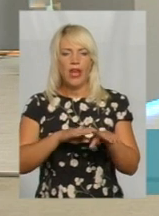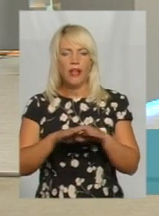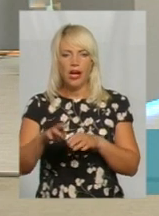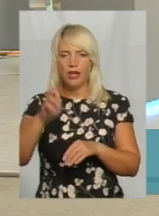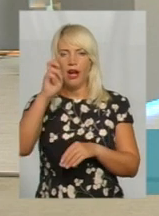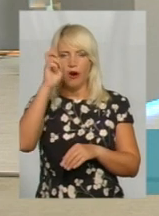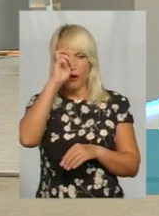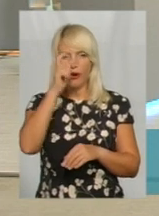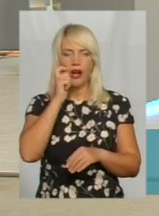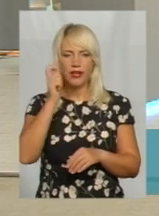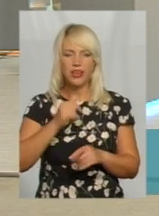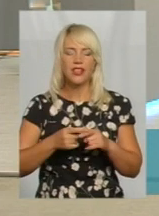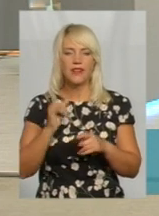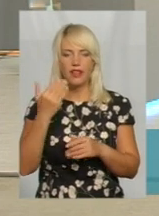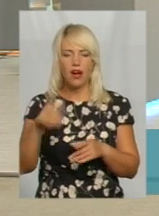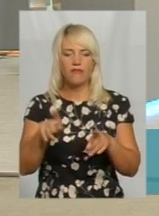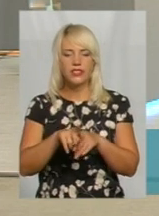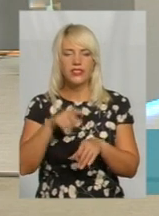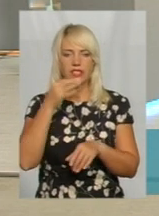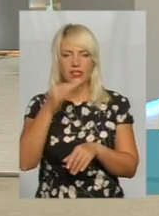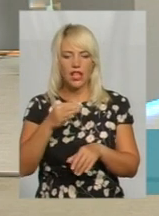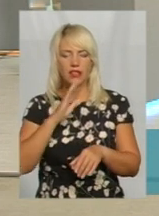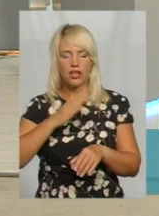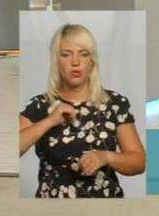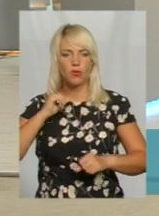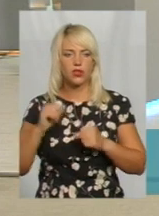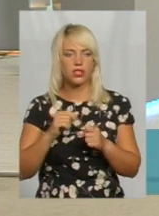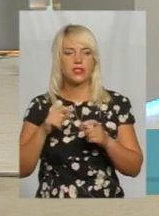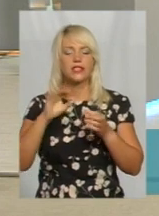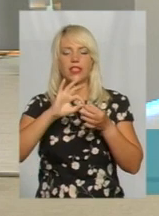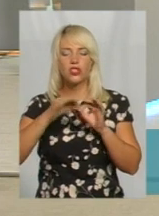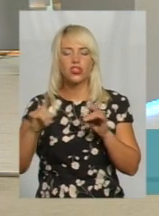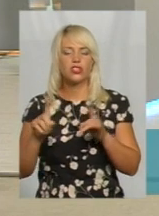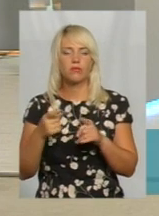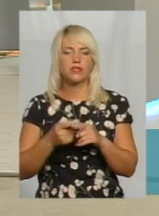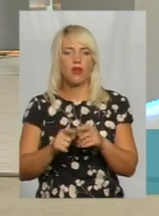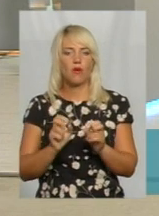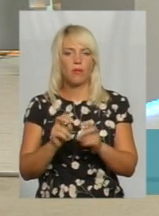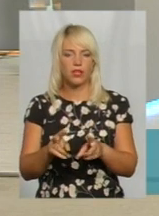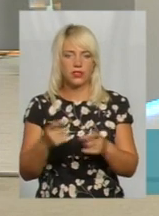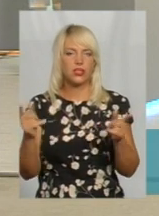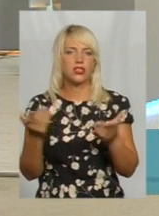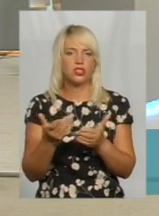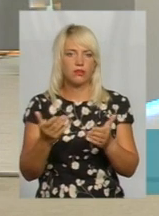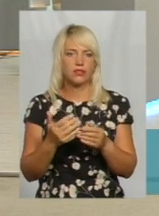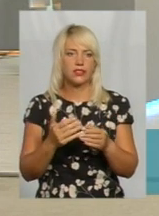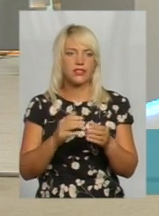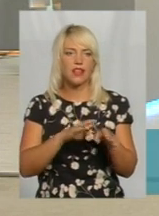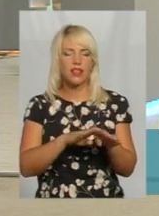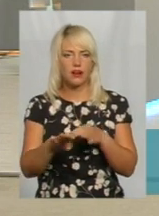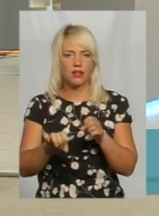зазначили у коментарі моїм колегам. Деталізуйте, будь ласка, чим саме вони небезпечні і які держпандарти порушують?